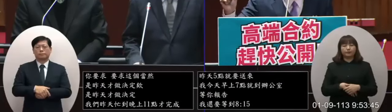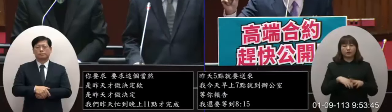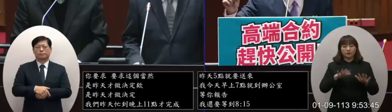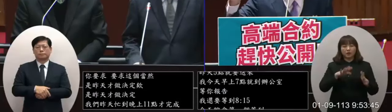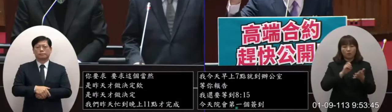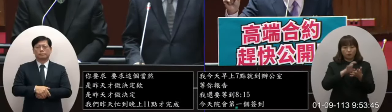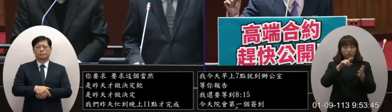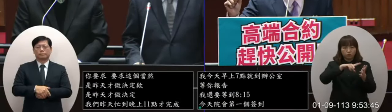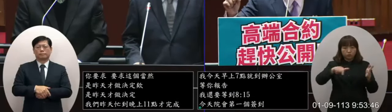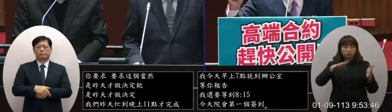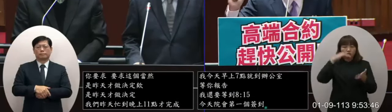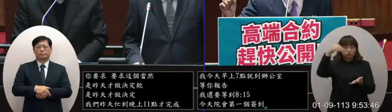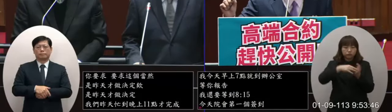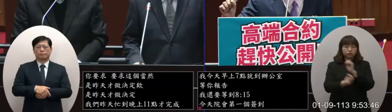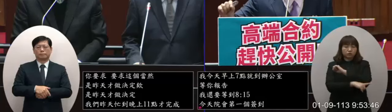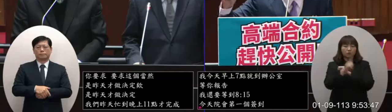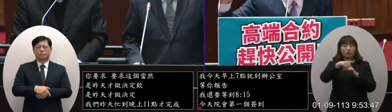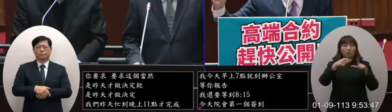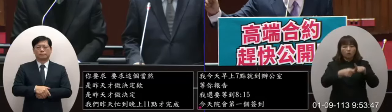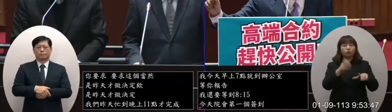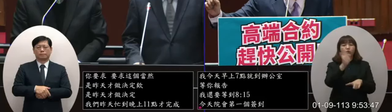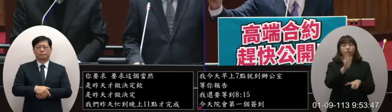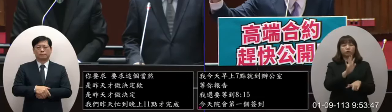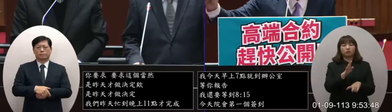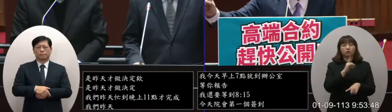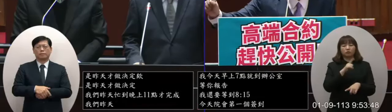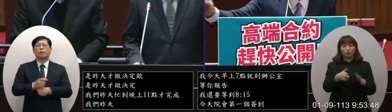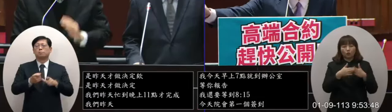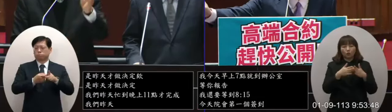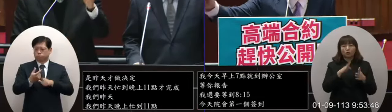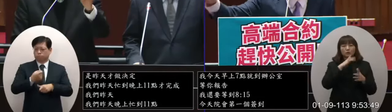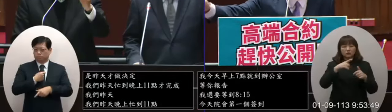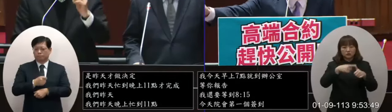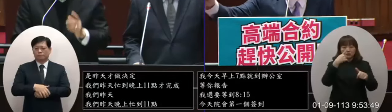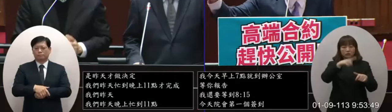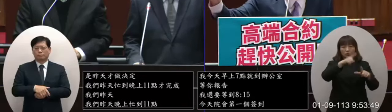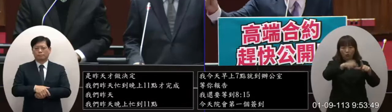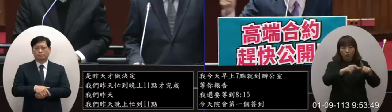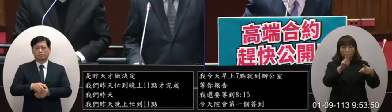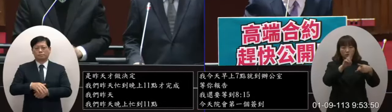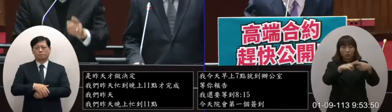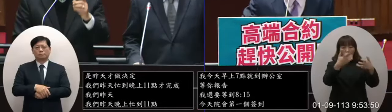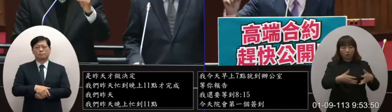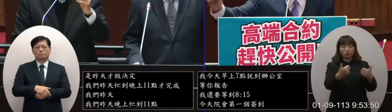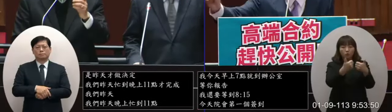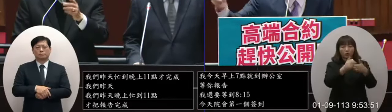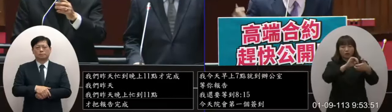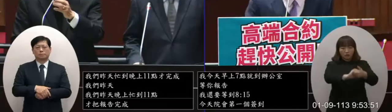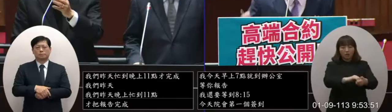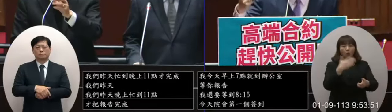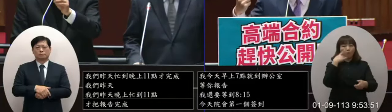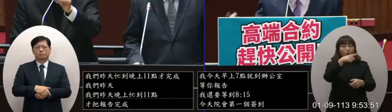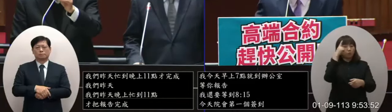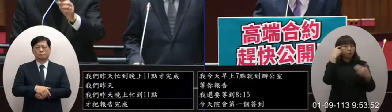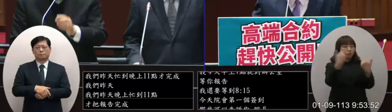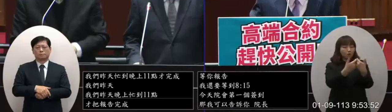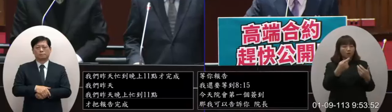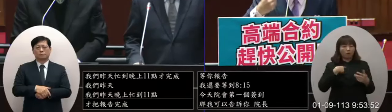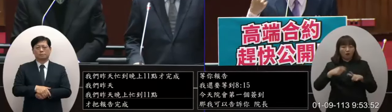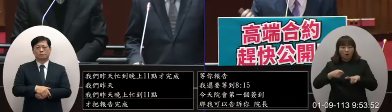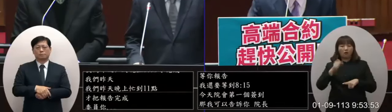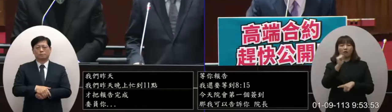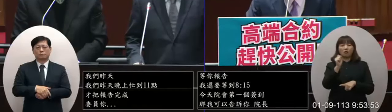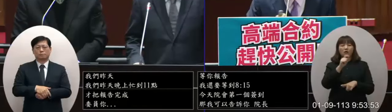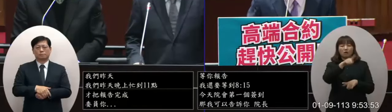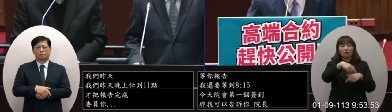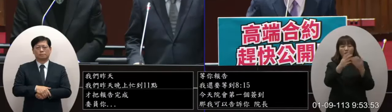長你的報告結論就是不公開全部以高端董事會的決議為主只要他不同意你就沒有辦法